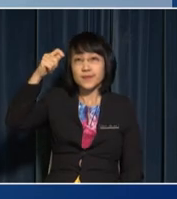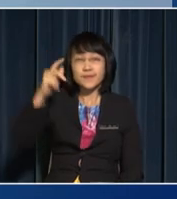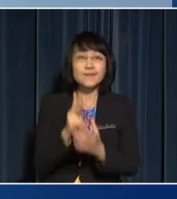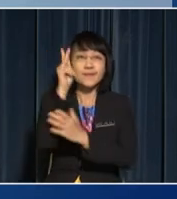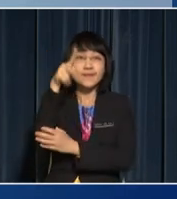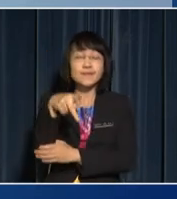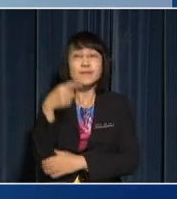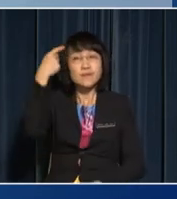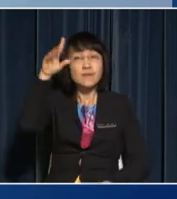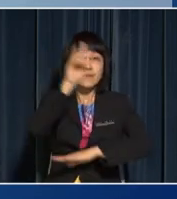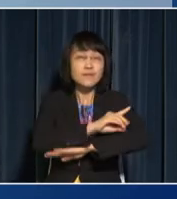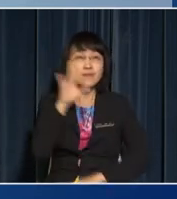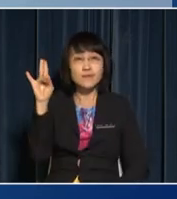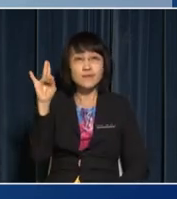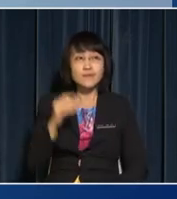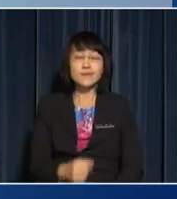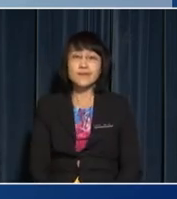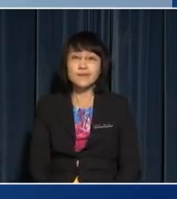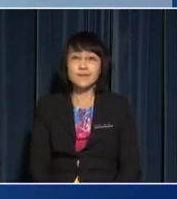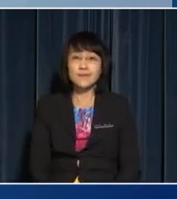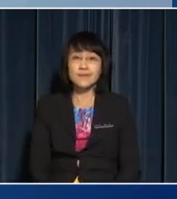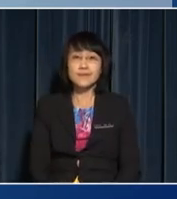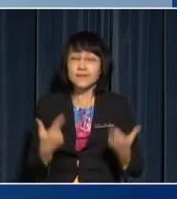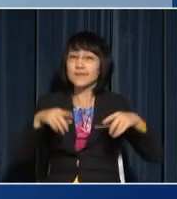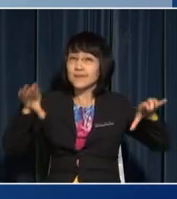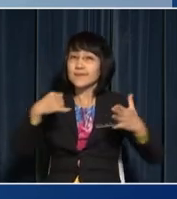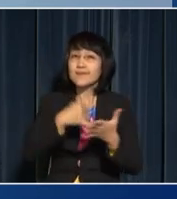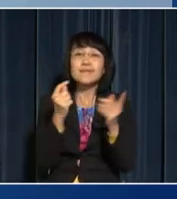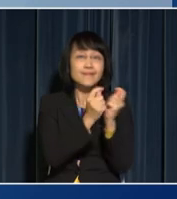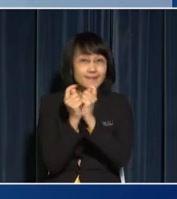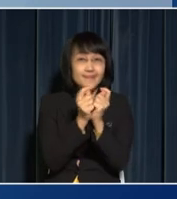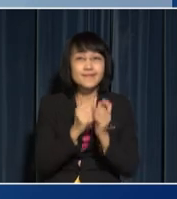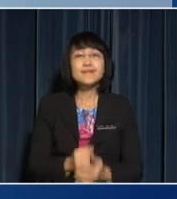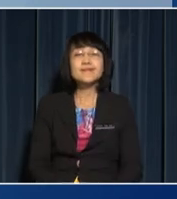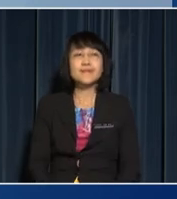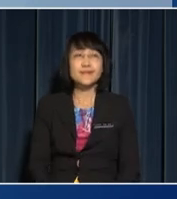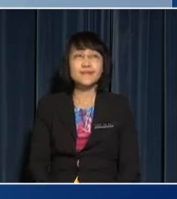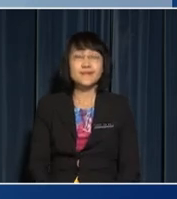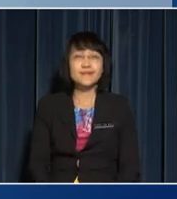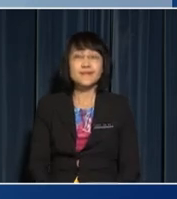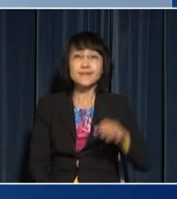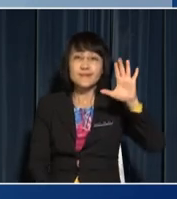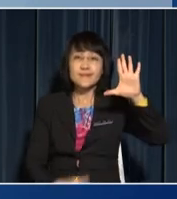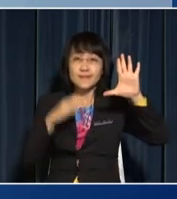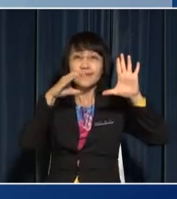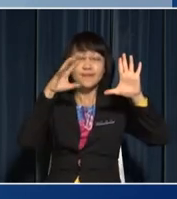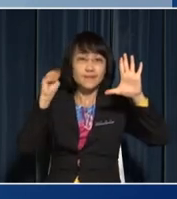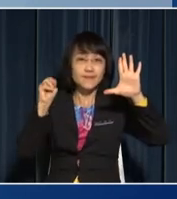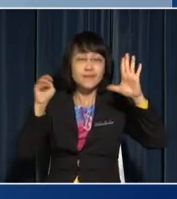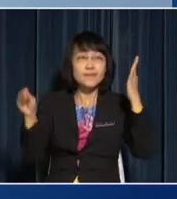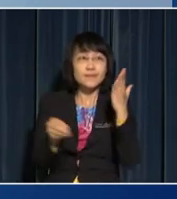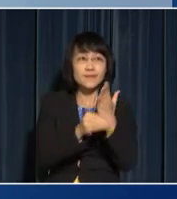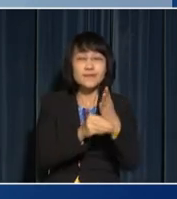of the plant for day 7 Let's do it together 5 cm